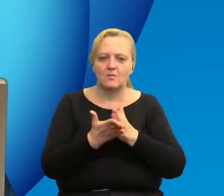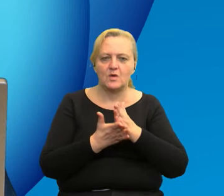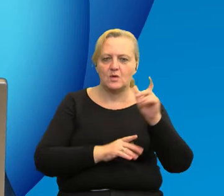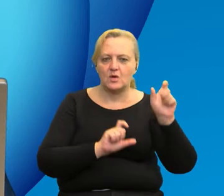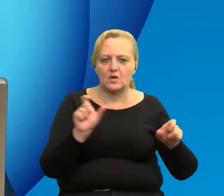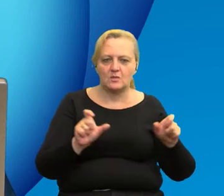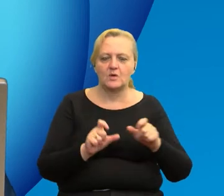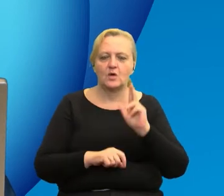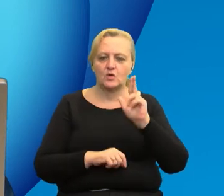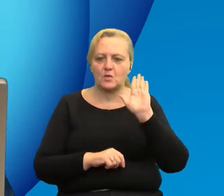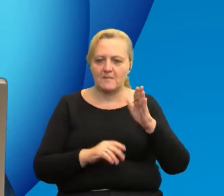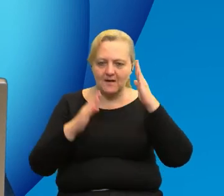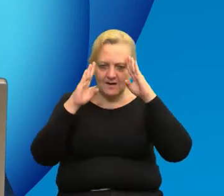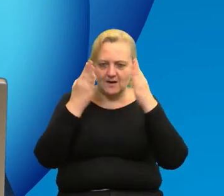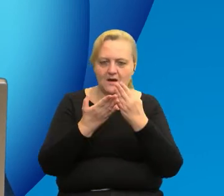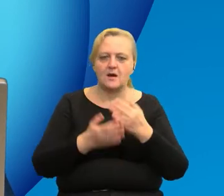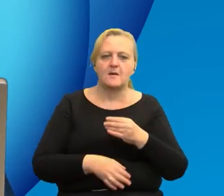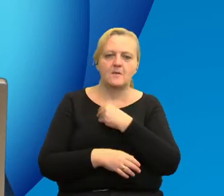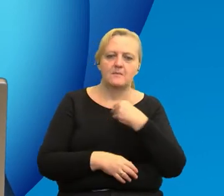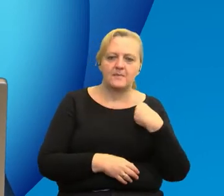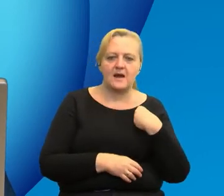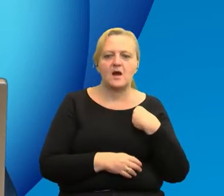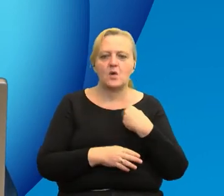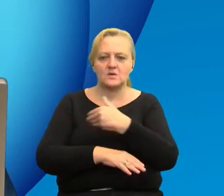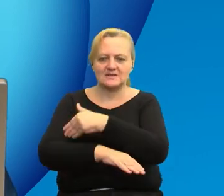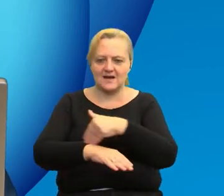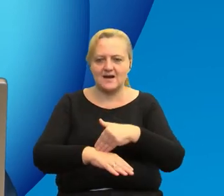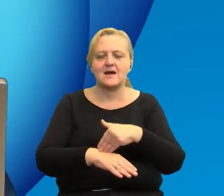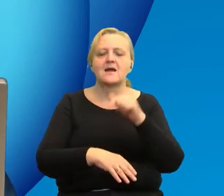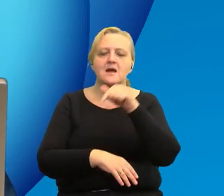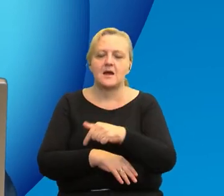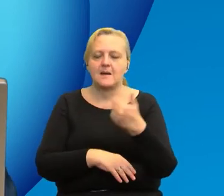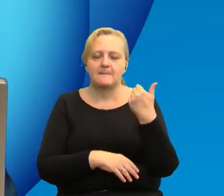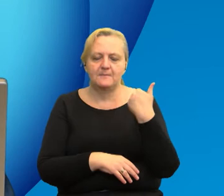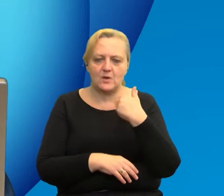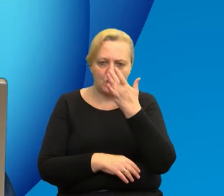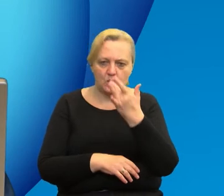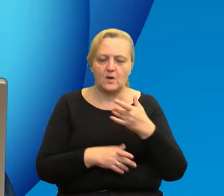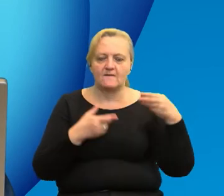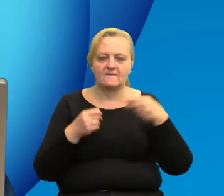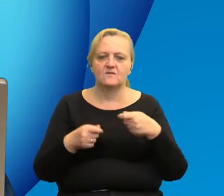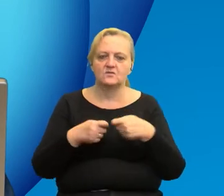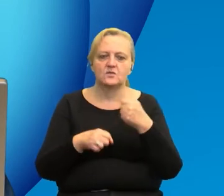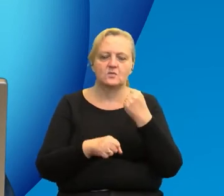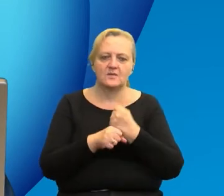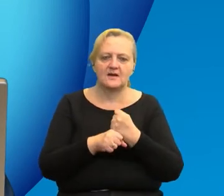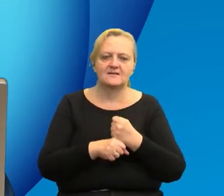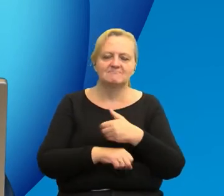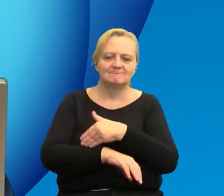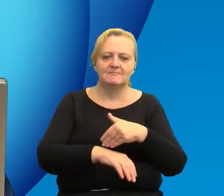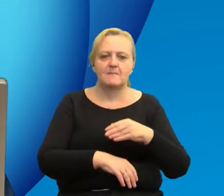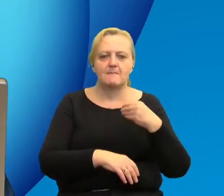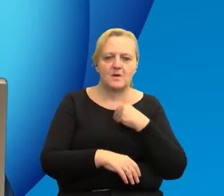osobom z autyzmem na pograniczu polsko-białoruskim. Finansowany z programu współpracy transgranicznej